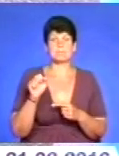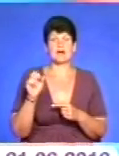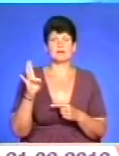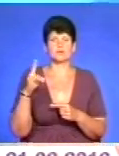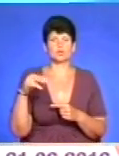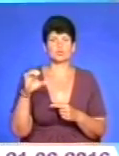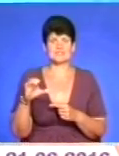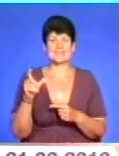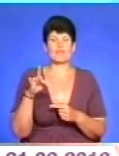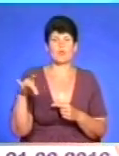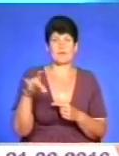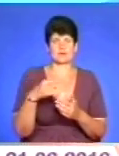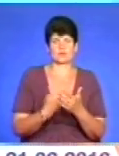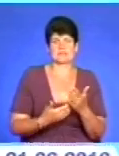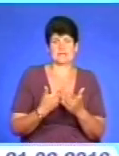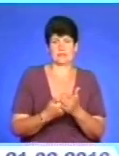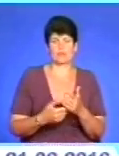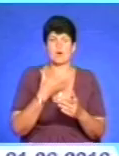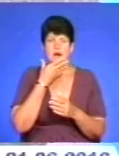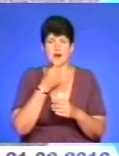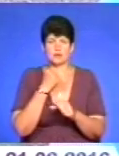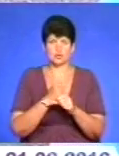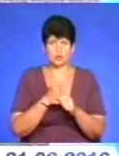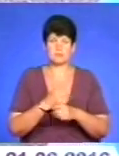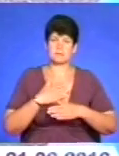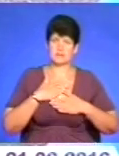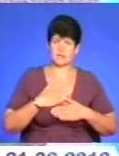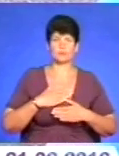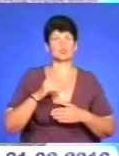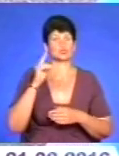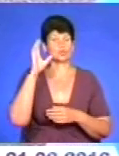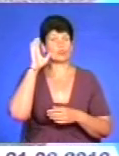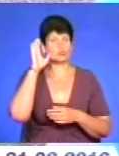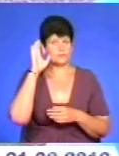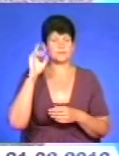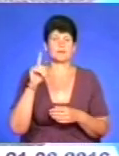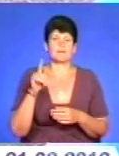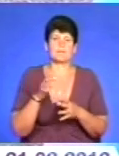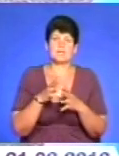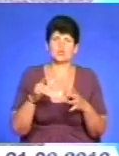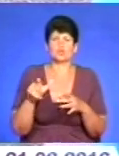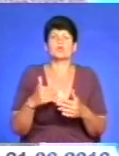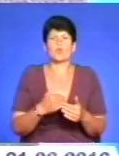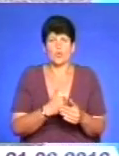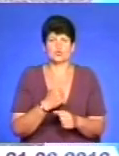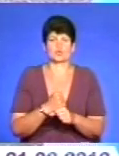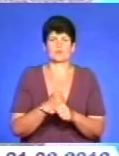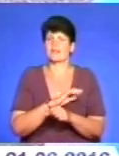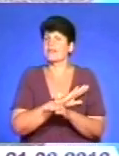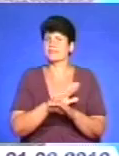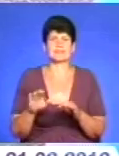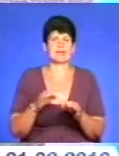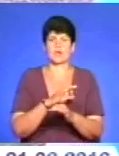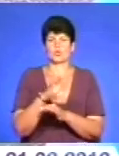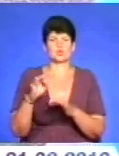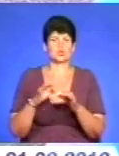типу. Гарно зроблено, приємно, що дослухалися. Тому що в більшості свої люди хочуть зробити, але не консультуються